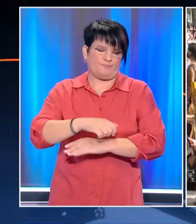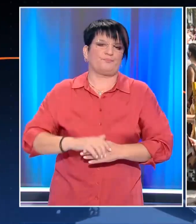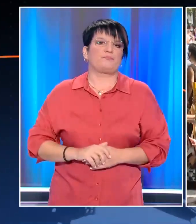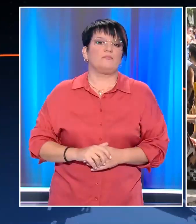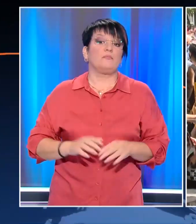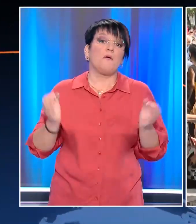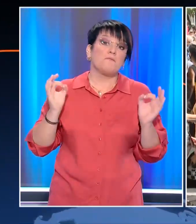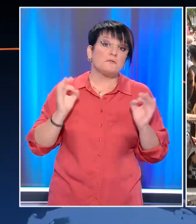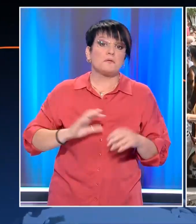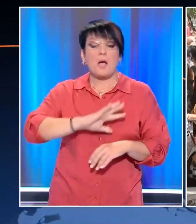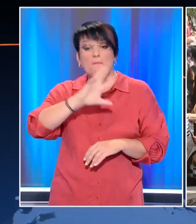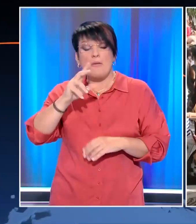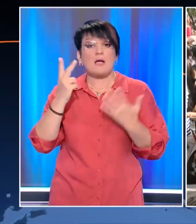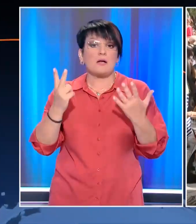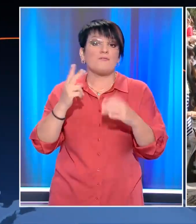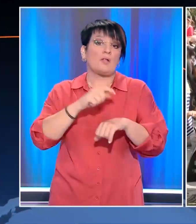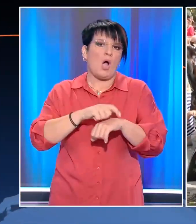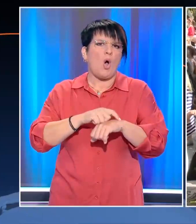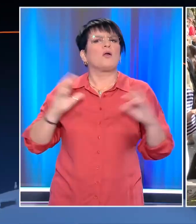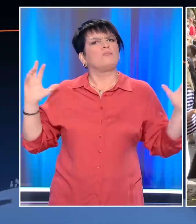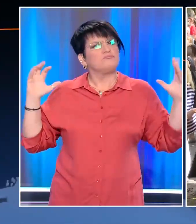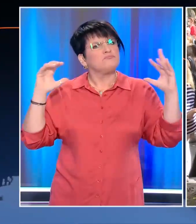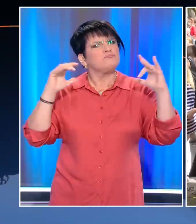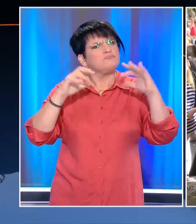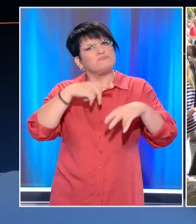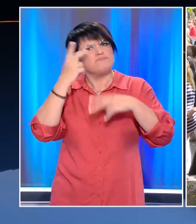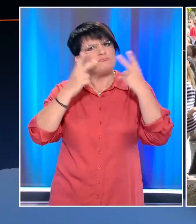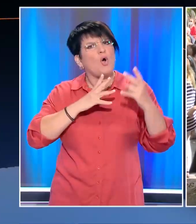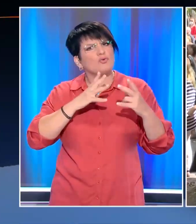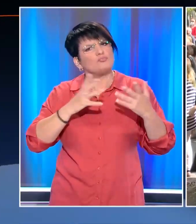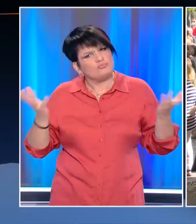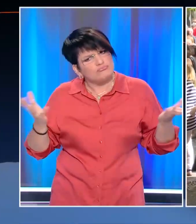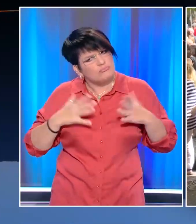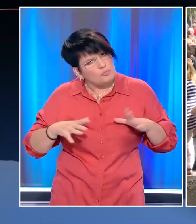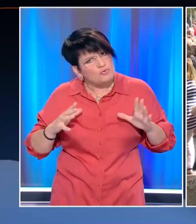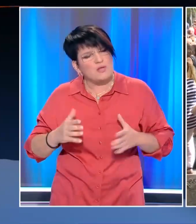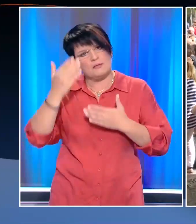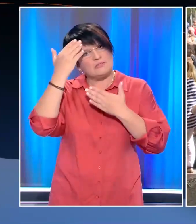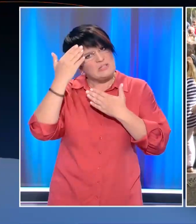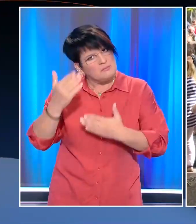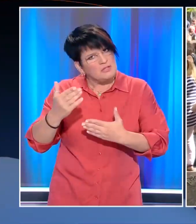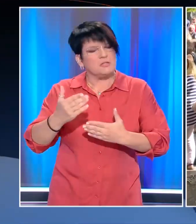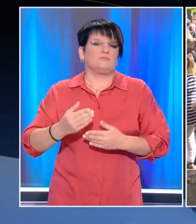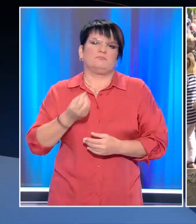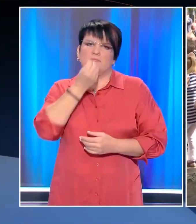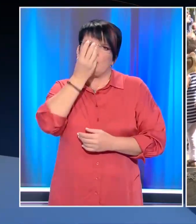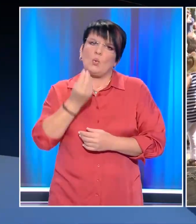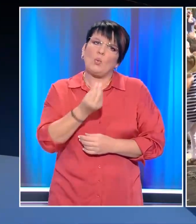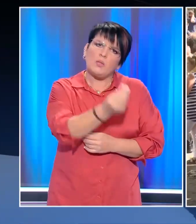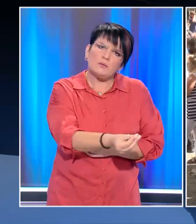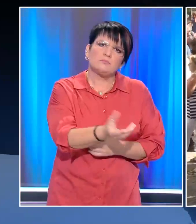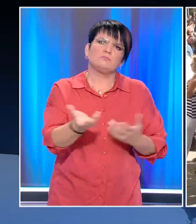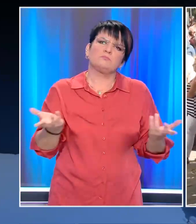να επισημάνουμε μην ότι μέχρι τις 7 η ώρα μπορεί ο κόσμος να έρχεται εδώ στο παρεκκλήσι να αποτίσει φόρο τιμής εδώ για το λαϊκό